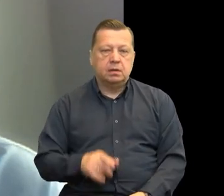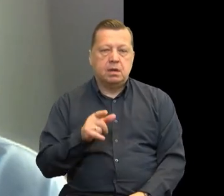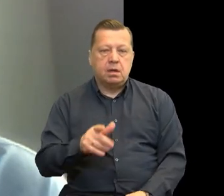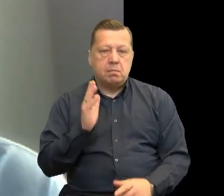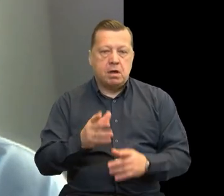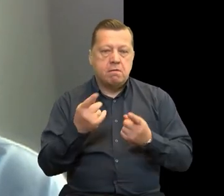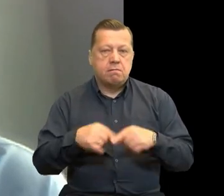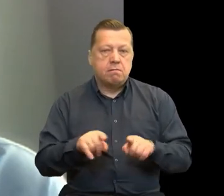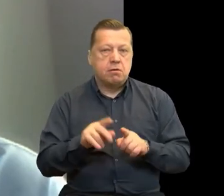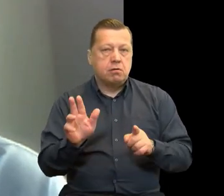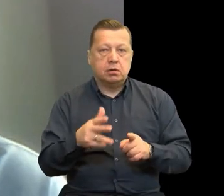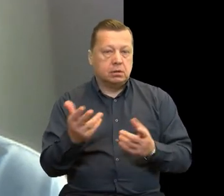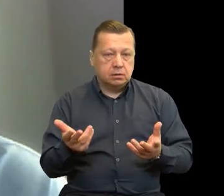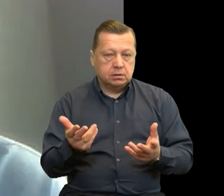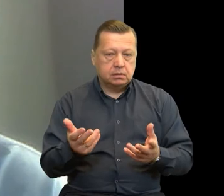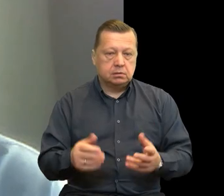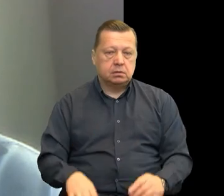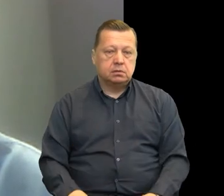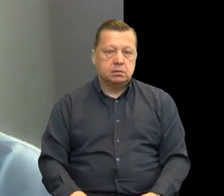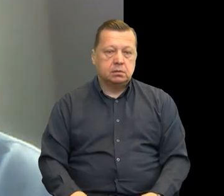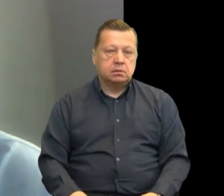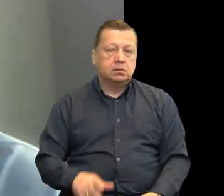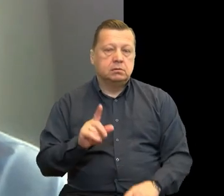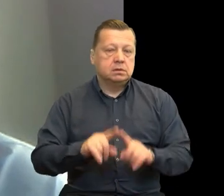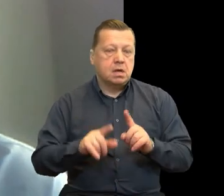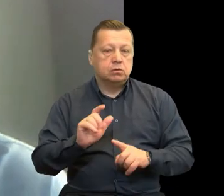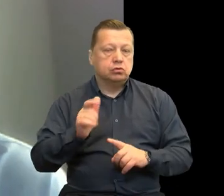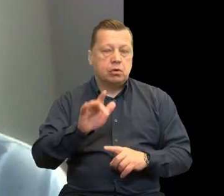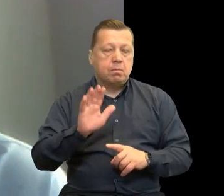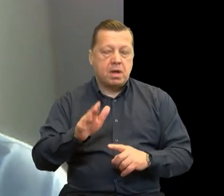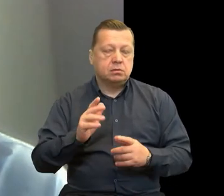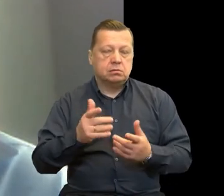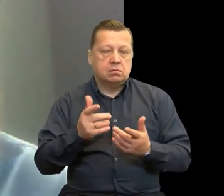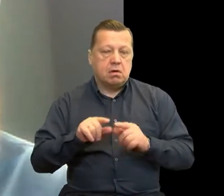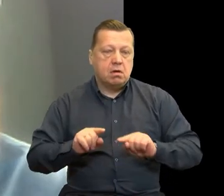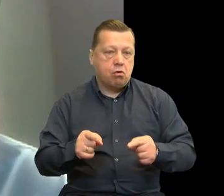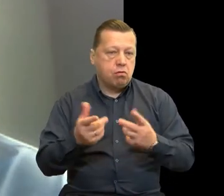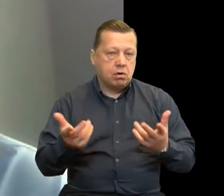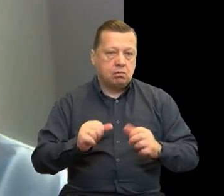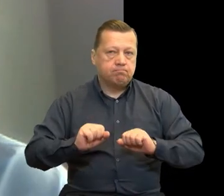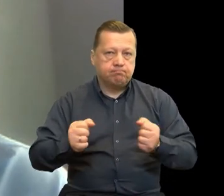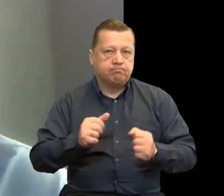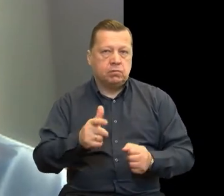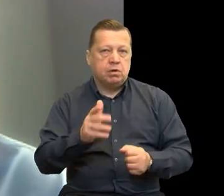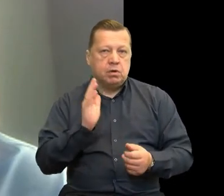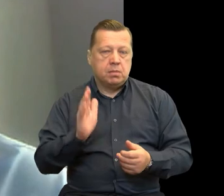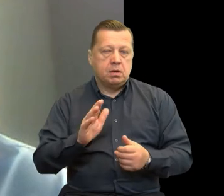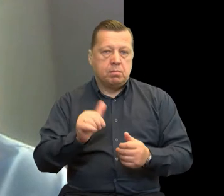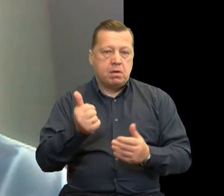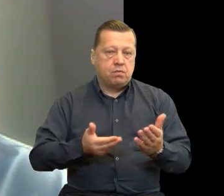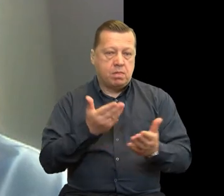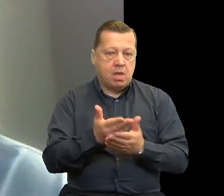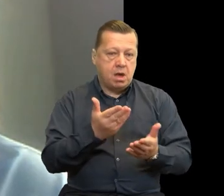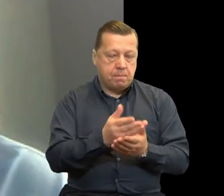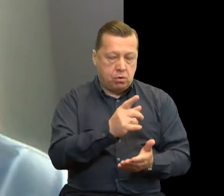program będzie realizowany w takiej formie dojrzałej, już będą gotowe wyniki projektów z pierwszego naboru. A